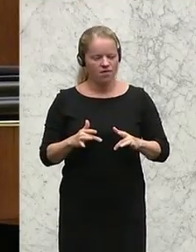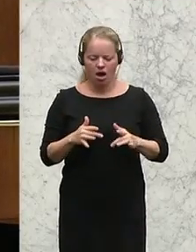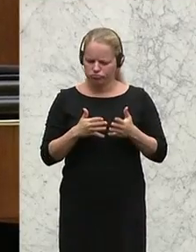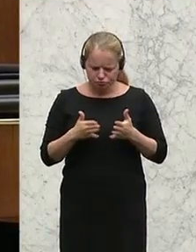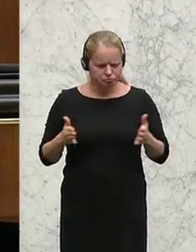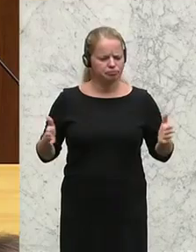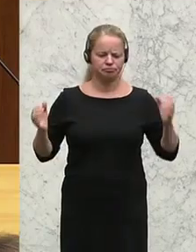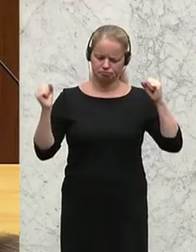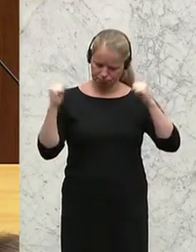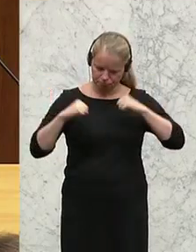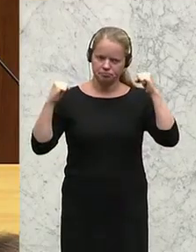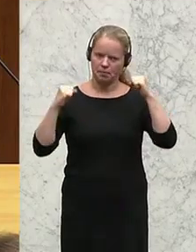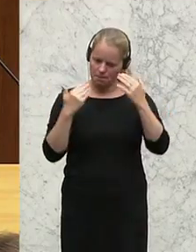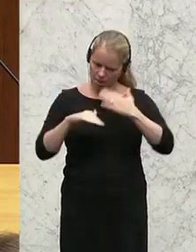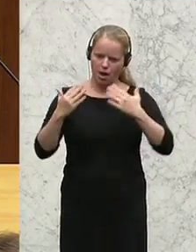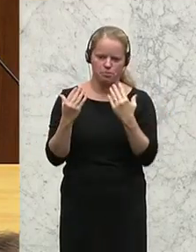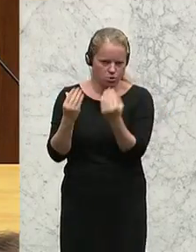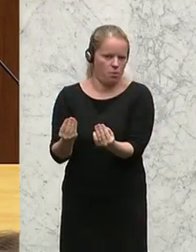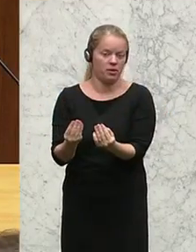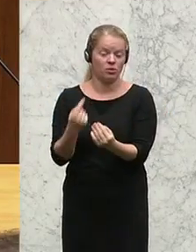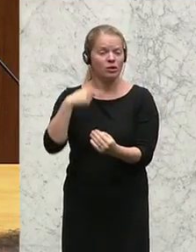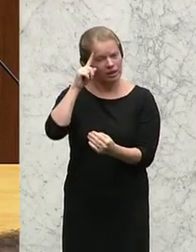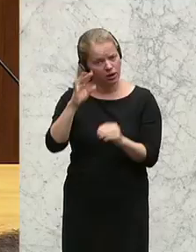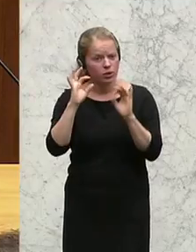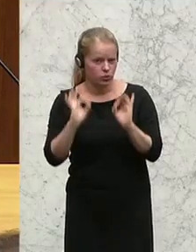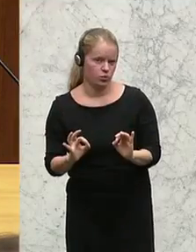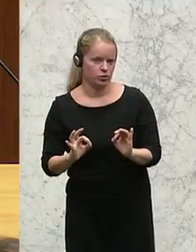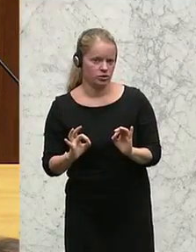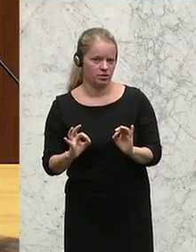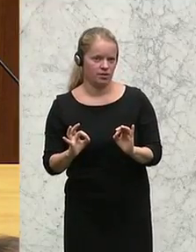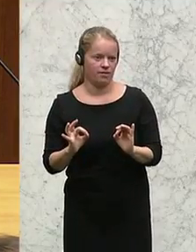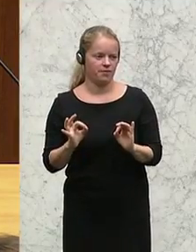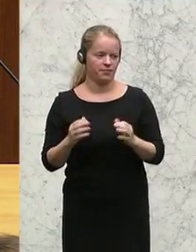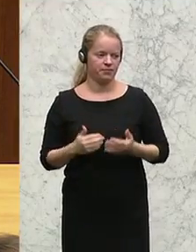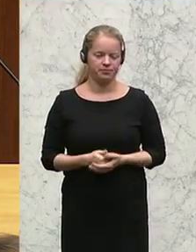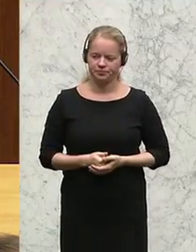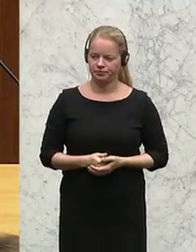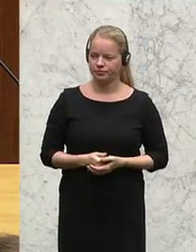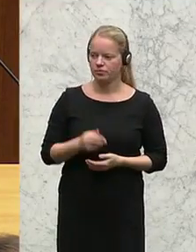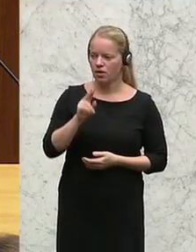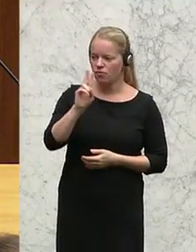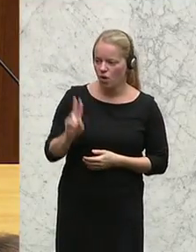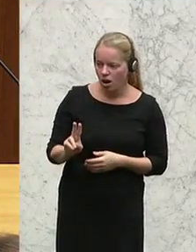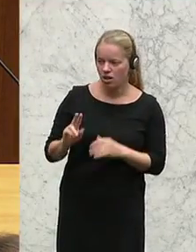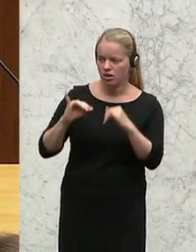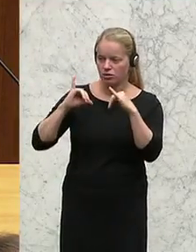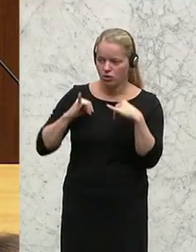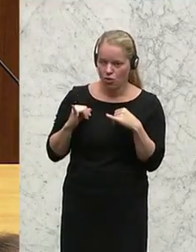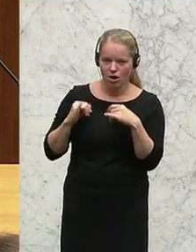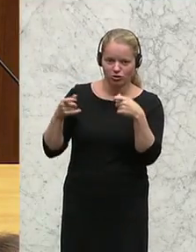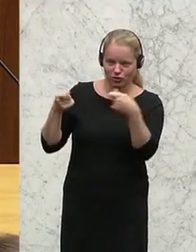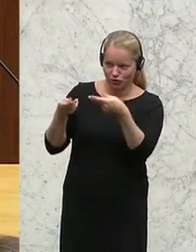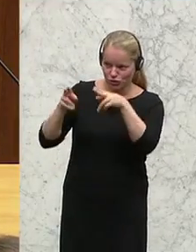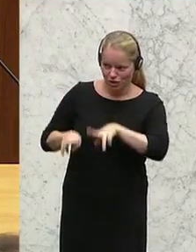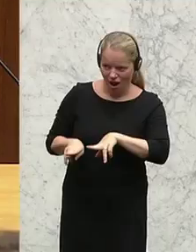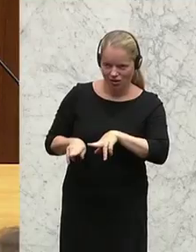gegeben, und ich finde das auch gut so. Damit hat hier, das müssen Sie den Vorarlbergern und dem Tiroler Stiftungsrat sagen, das